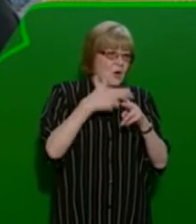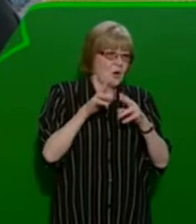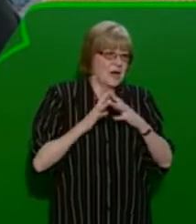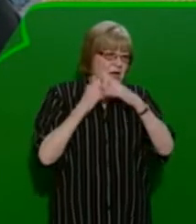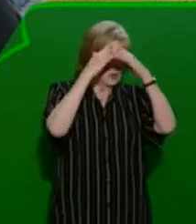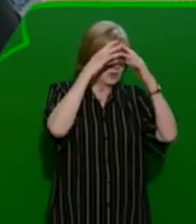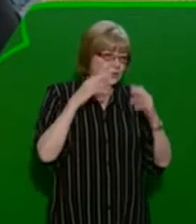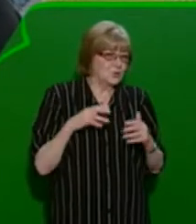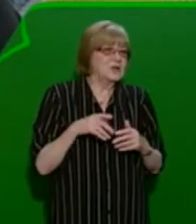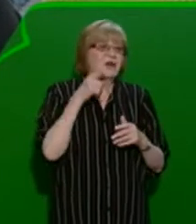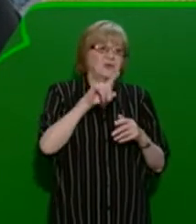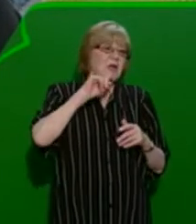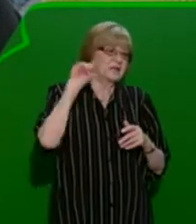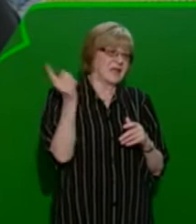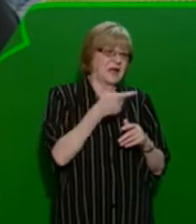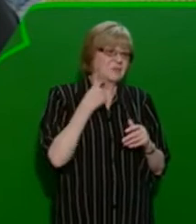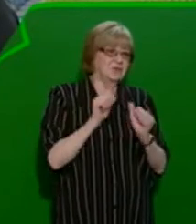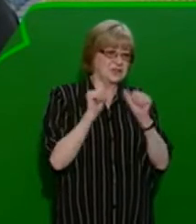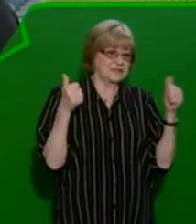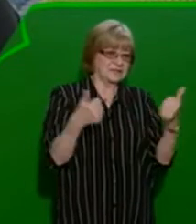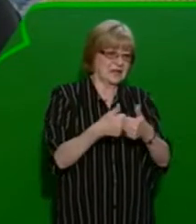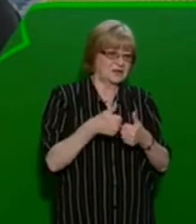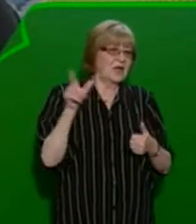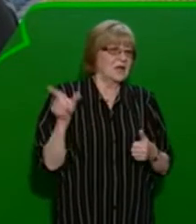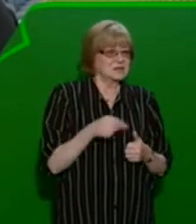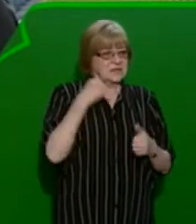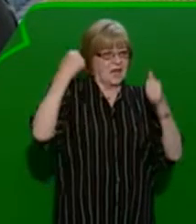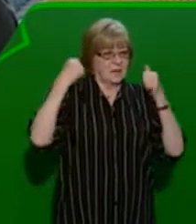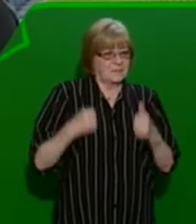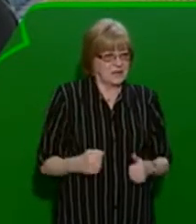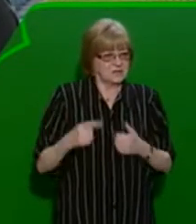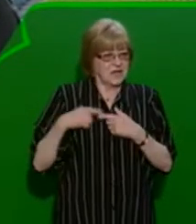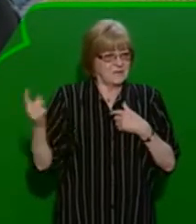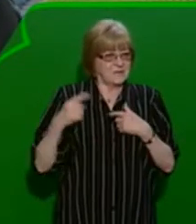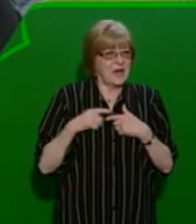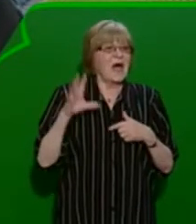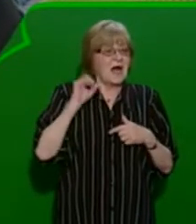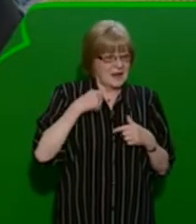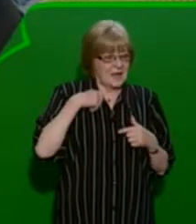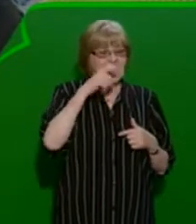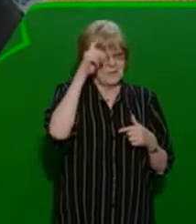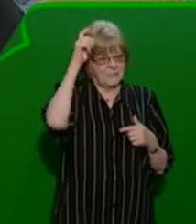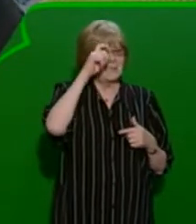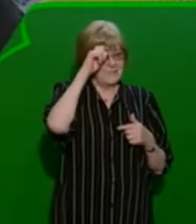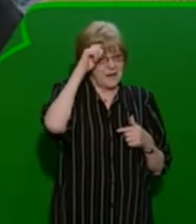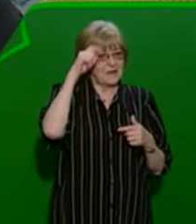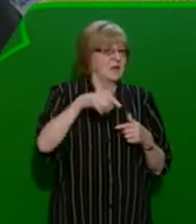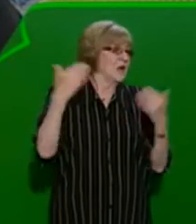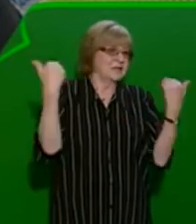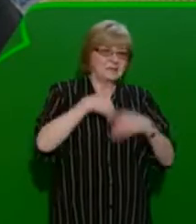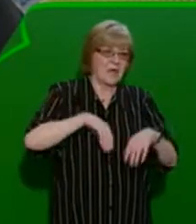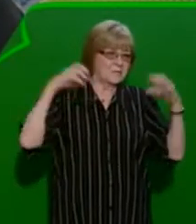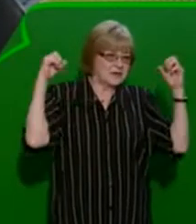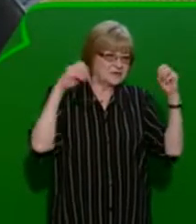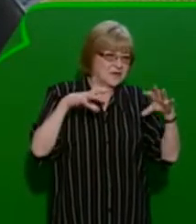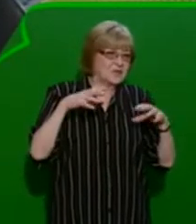řadím jako nejlepší stadion u nás společně s těma praskýma, ale samozřejmě, že si pamatuju i na to, kde tady nebylo osvětlený, kde